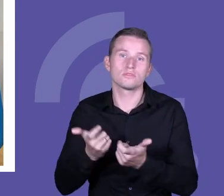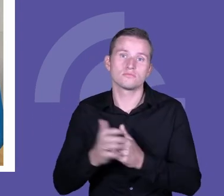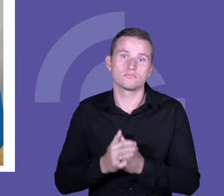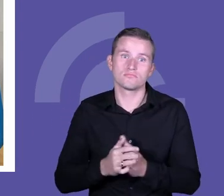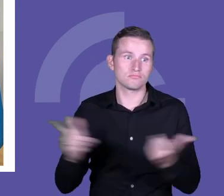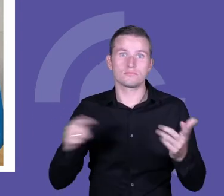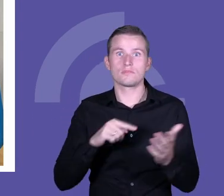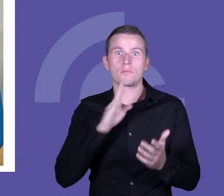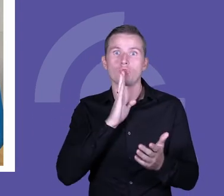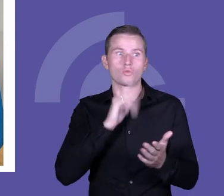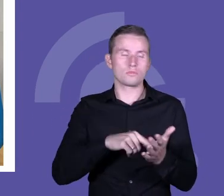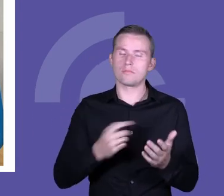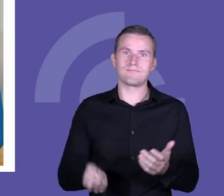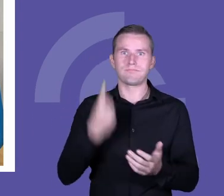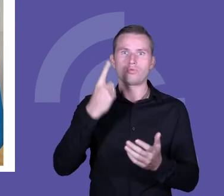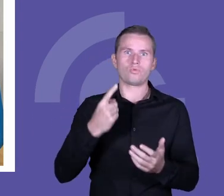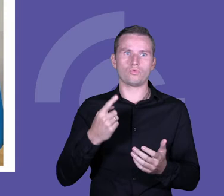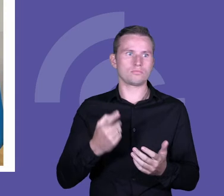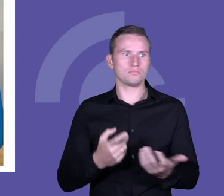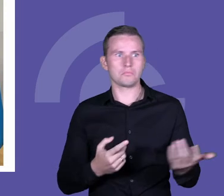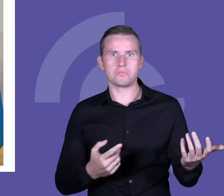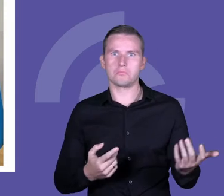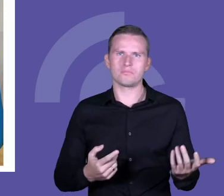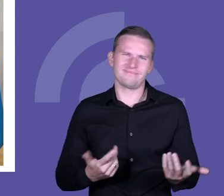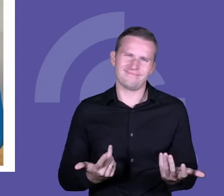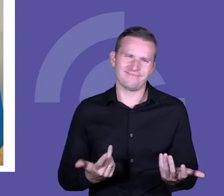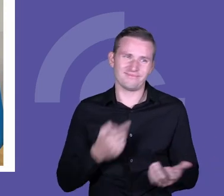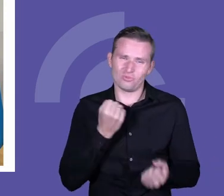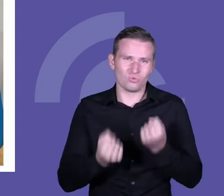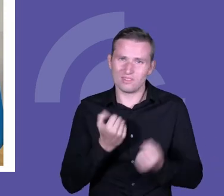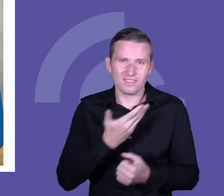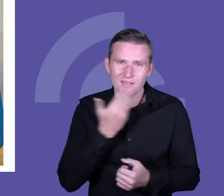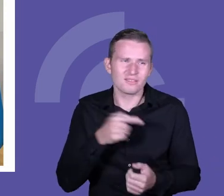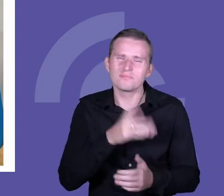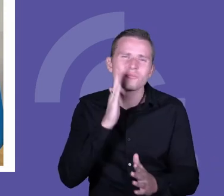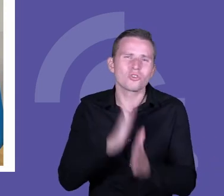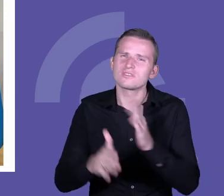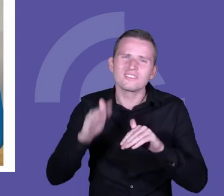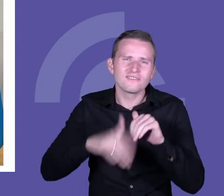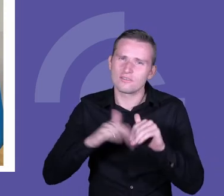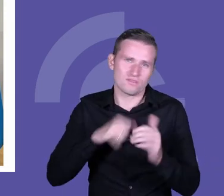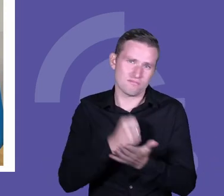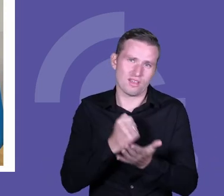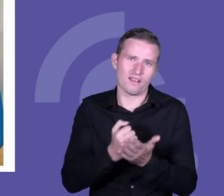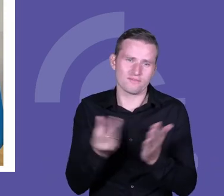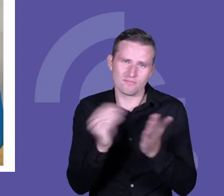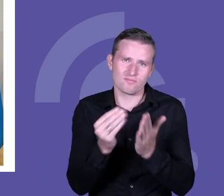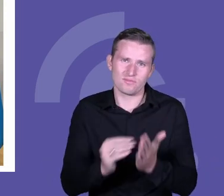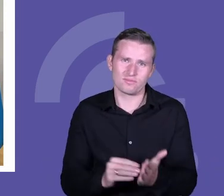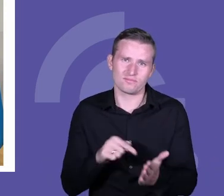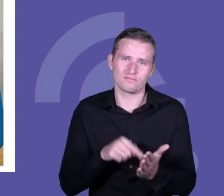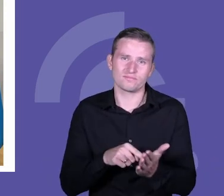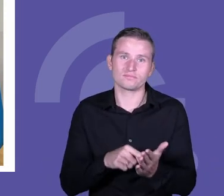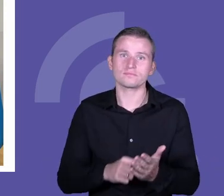rzeczy trudnych. To są drobiazgi, to są takie proste, powiedziałabym, rzeczy, które w szkolnej, w szkolnych ramach tych